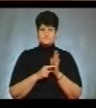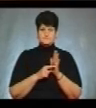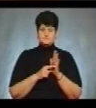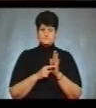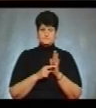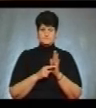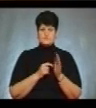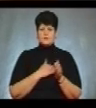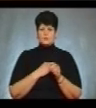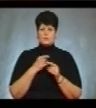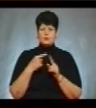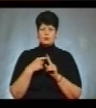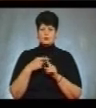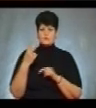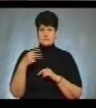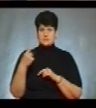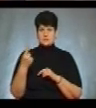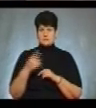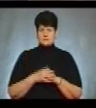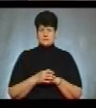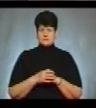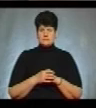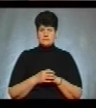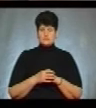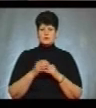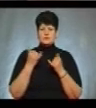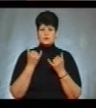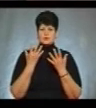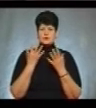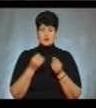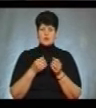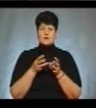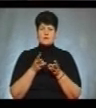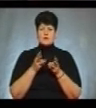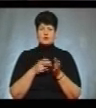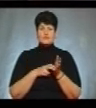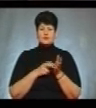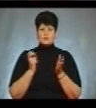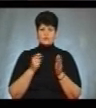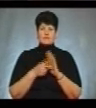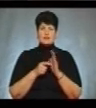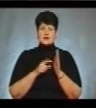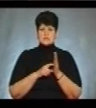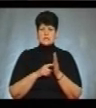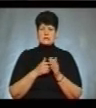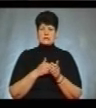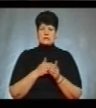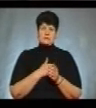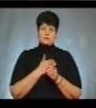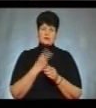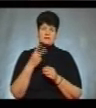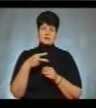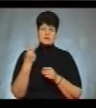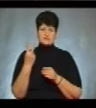На термометрі плюс 21. «З сьогоднішнього дня у опалення відключене. В класах температура 22